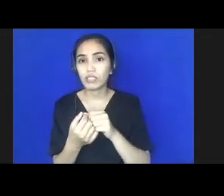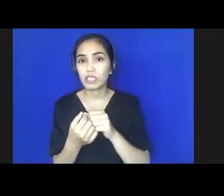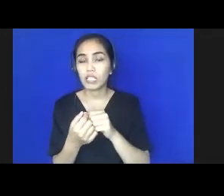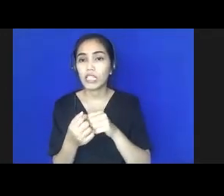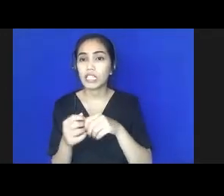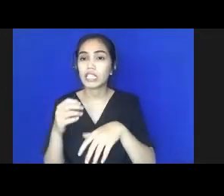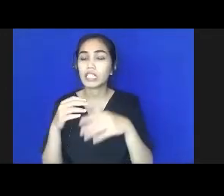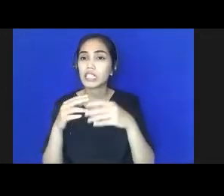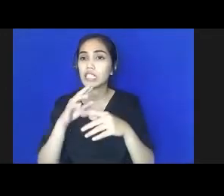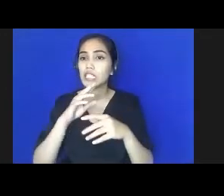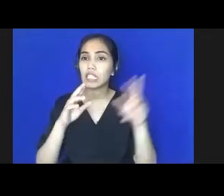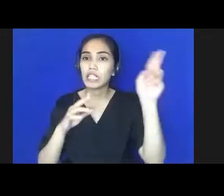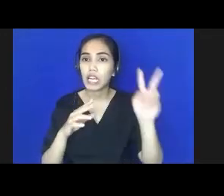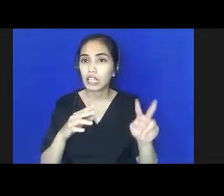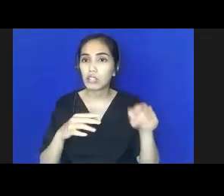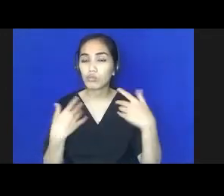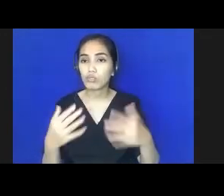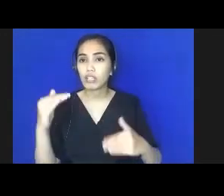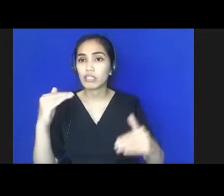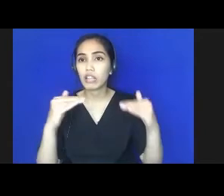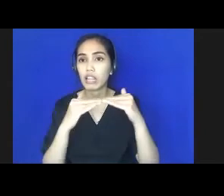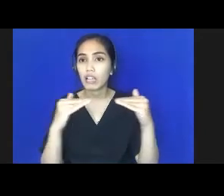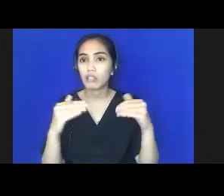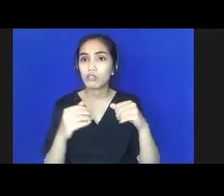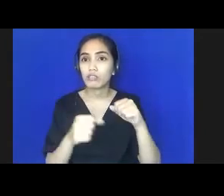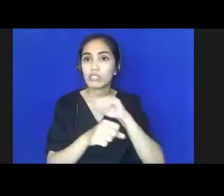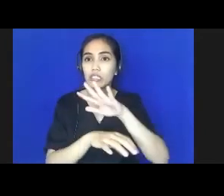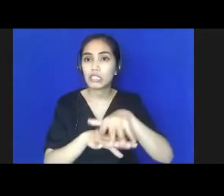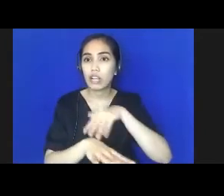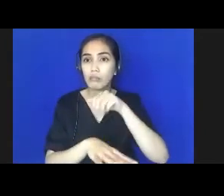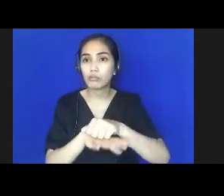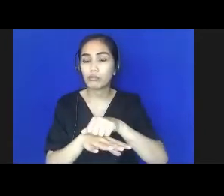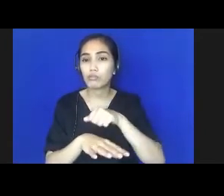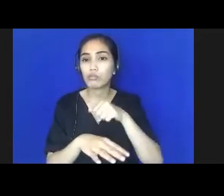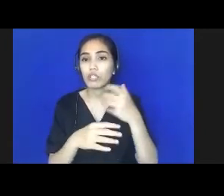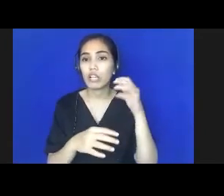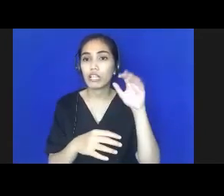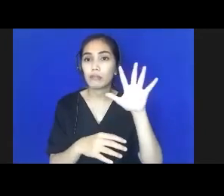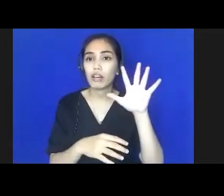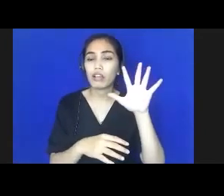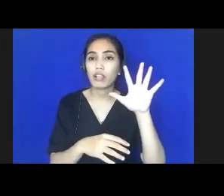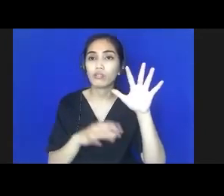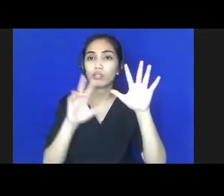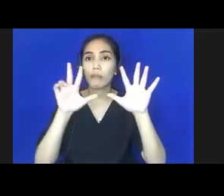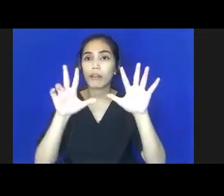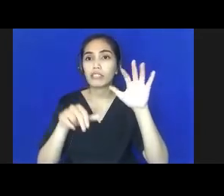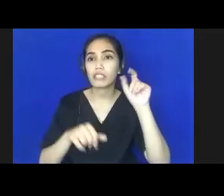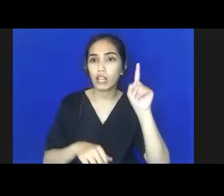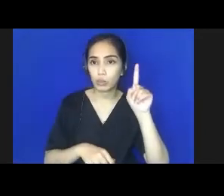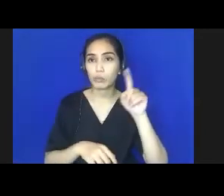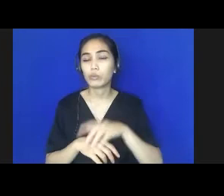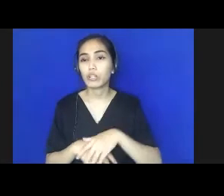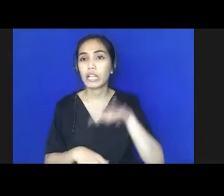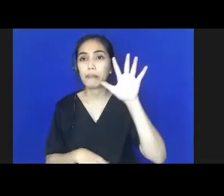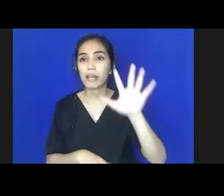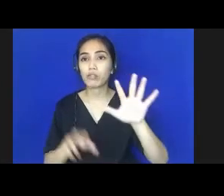Vietnam sudah setara dengan mereka Singapura yang terbaik di dunia 581 jadi karena itulah